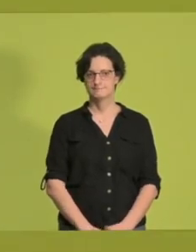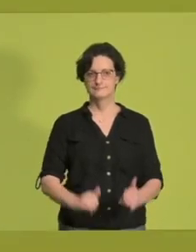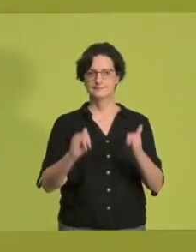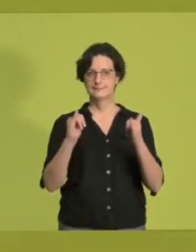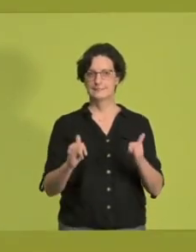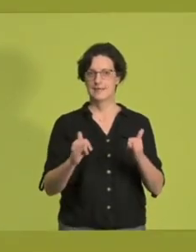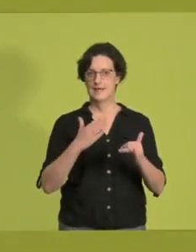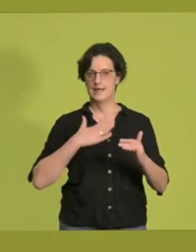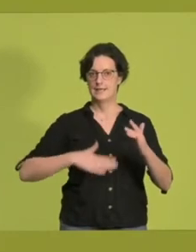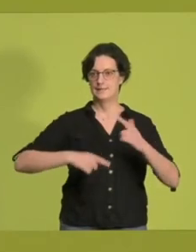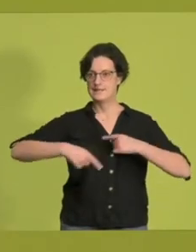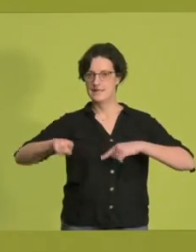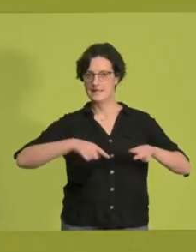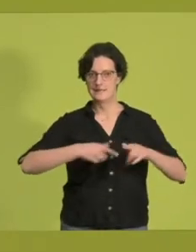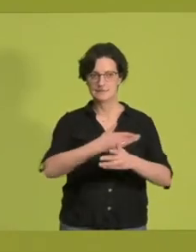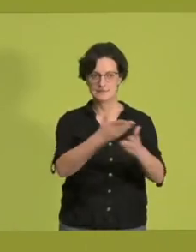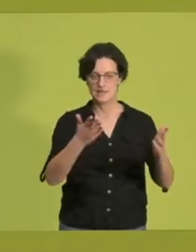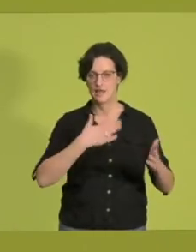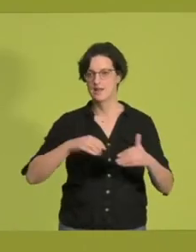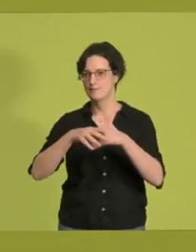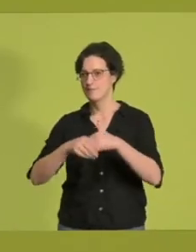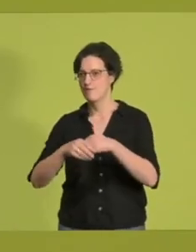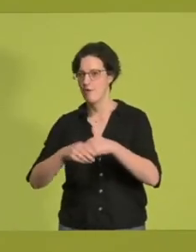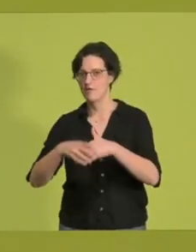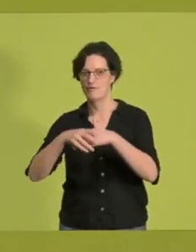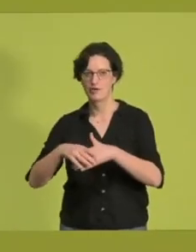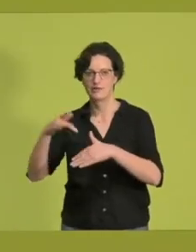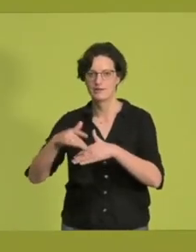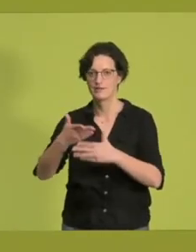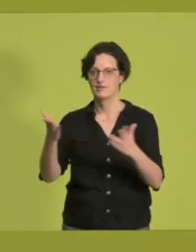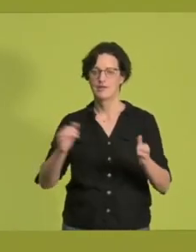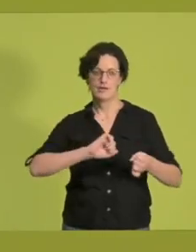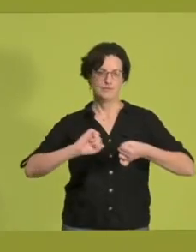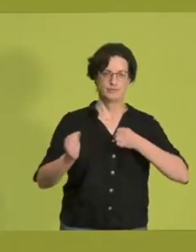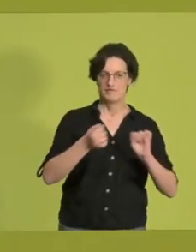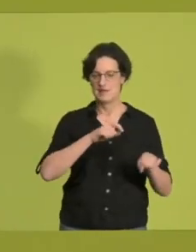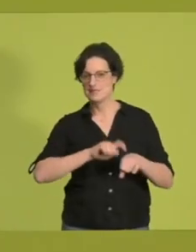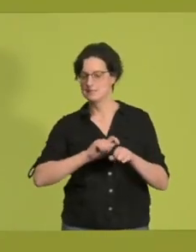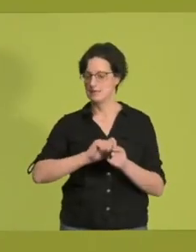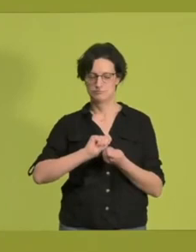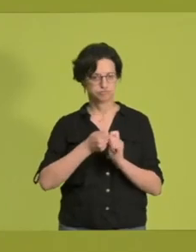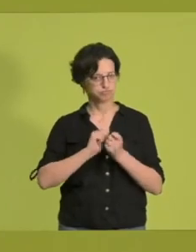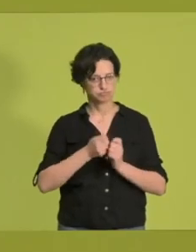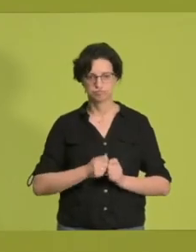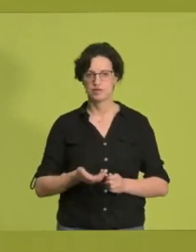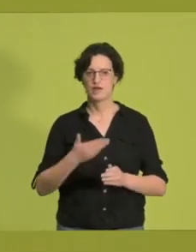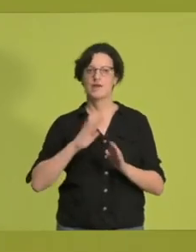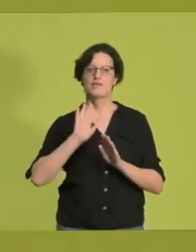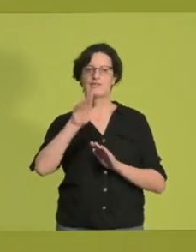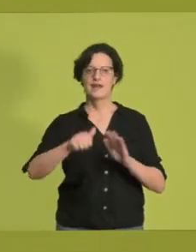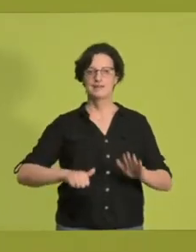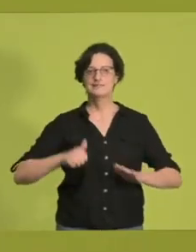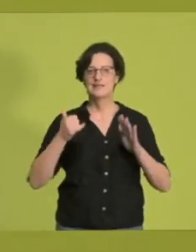Liebe Delegierte, liebe Freundinnen und Freunde, es sind bewegte Zeiten. Nach 16 Jahren sind wir GRÜNE